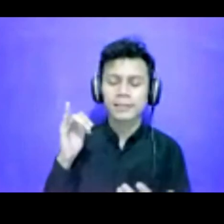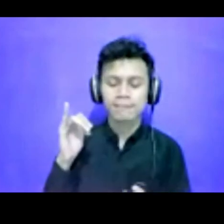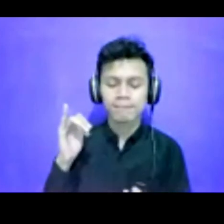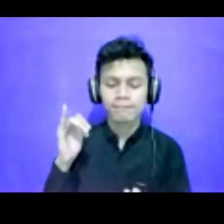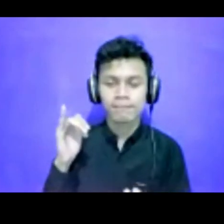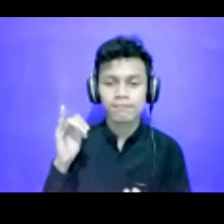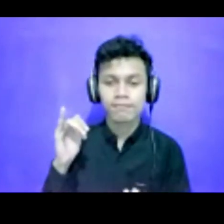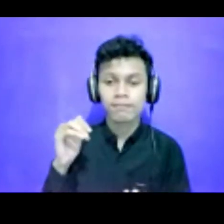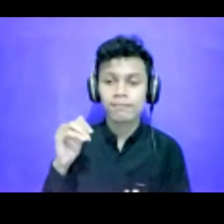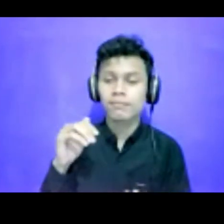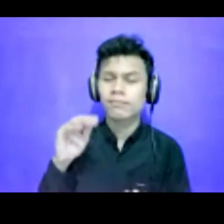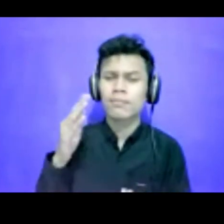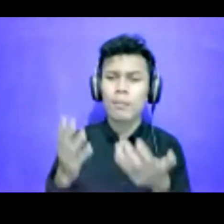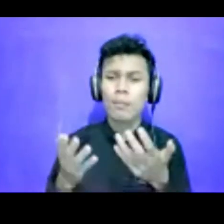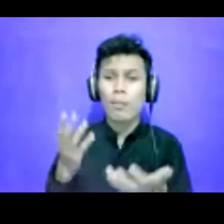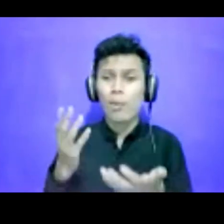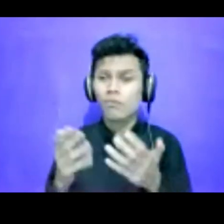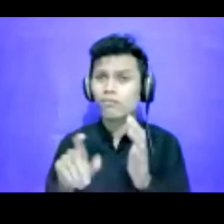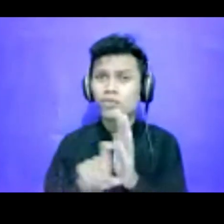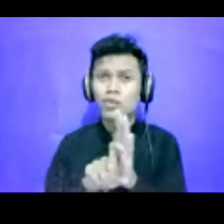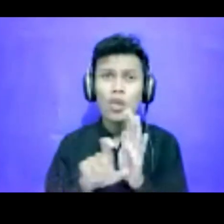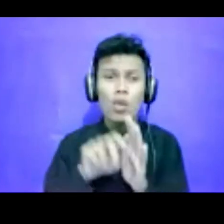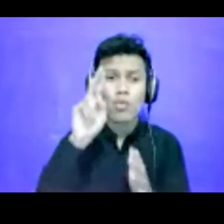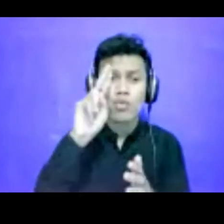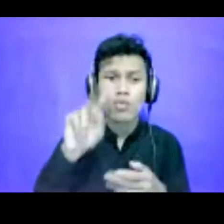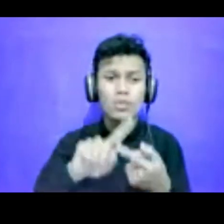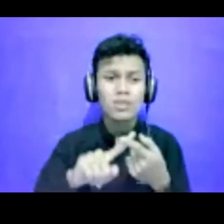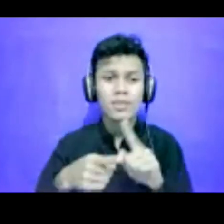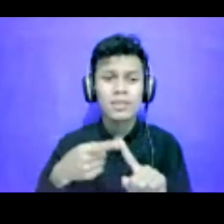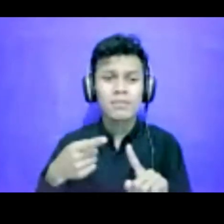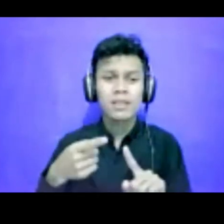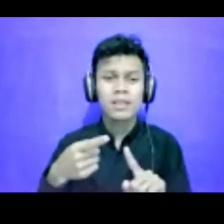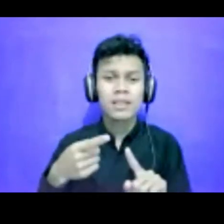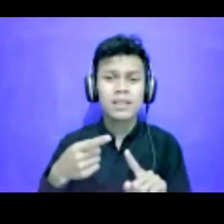namanya, mungkin, misalnya untuk teman-teman yang, apa namanya,